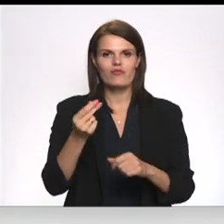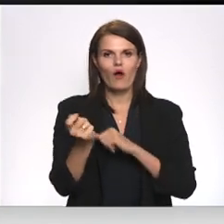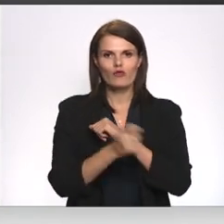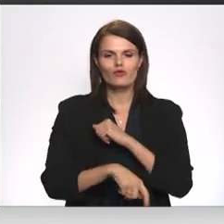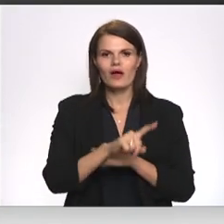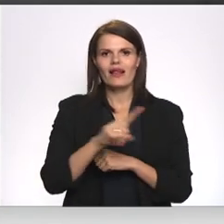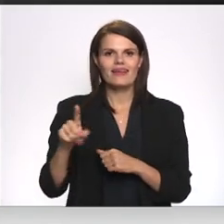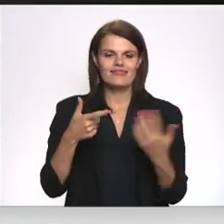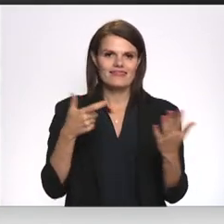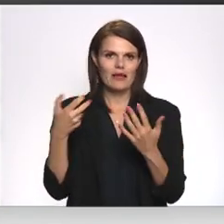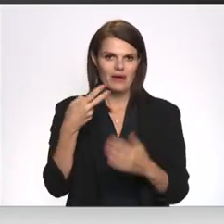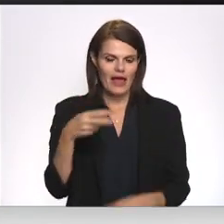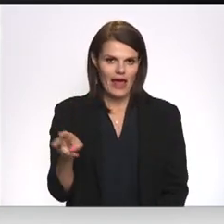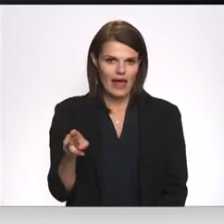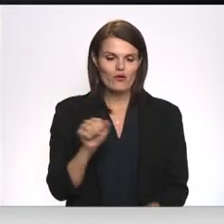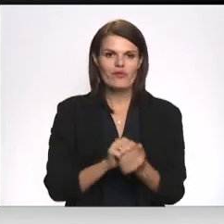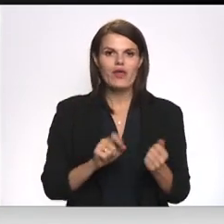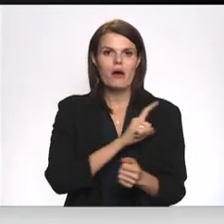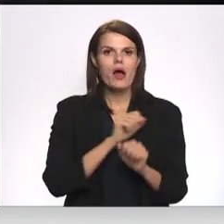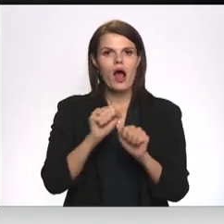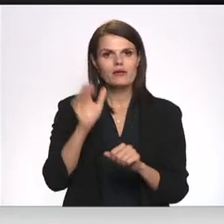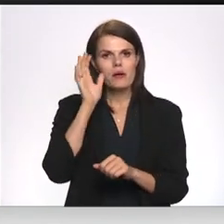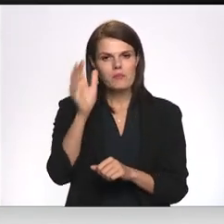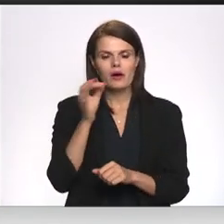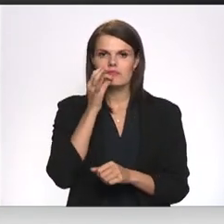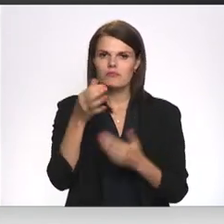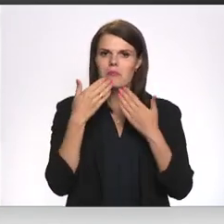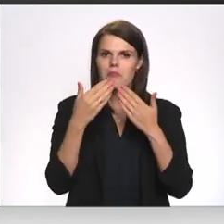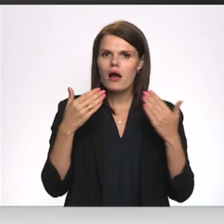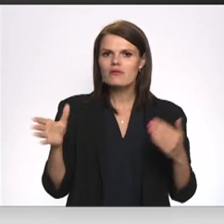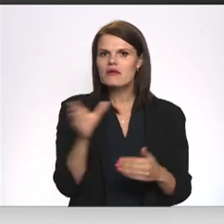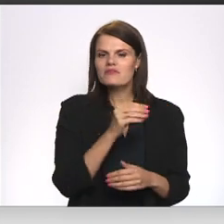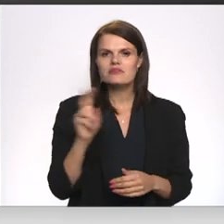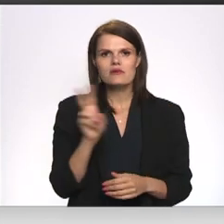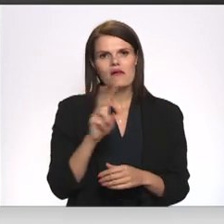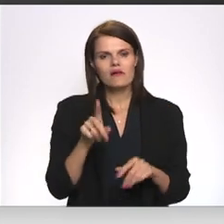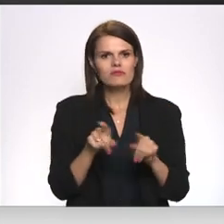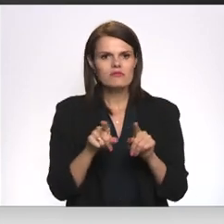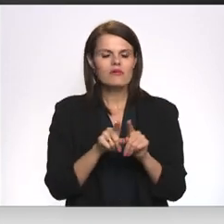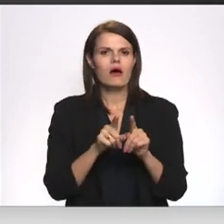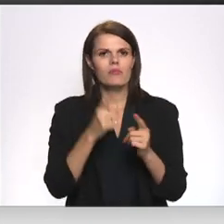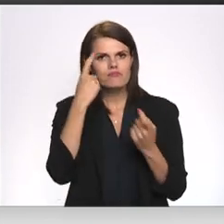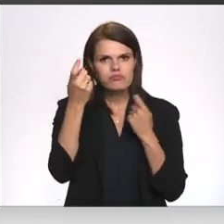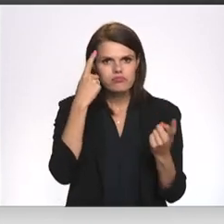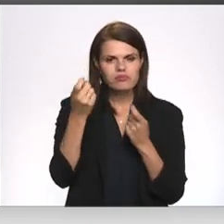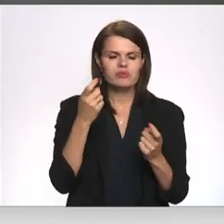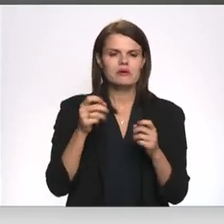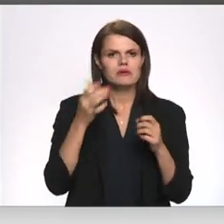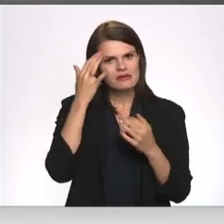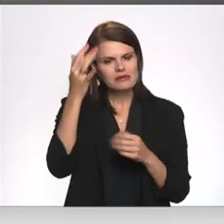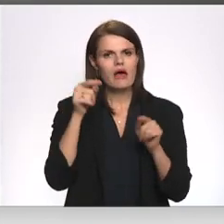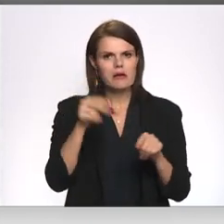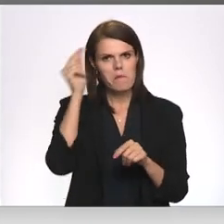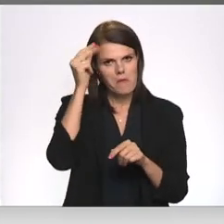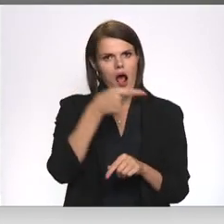sots līdz 700 eiro. Dabasatsirdzības pārvalde izsaka pateicību visiem, kuri nepalika vienaldzīgi. Speciālisti cer, ka šī būs